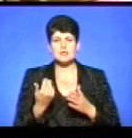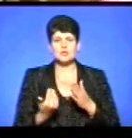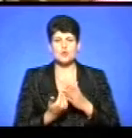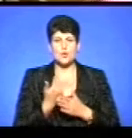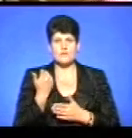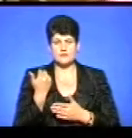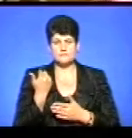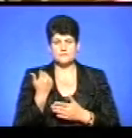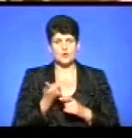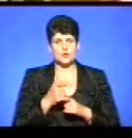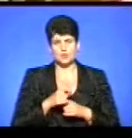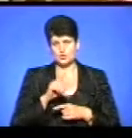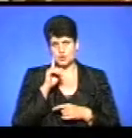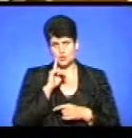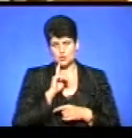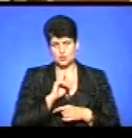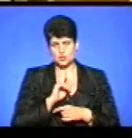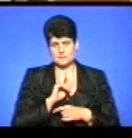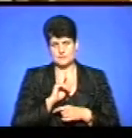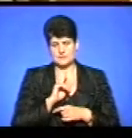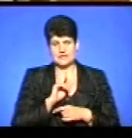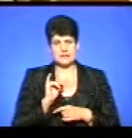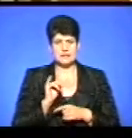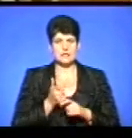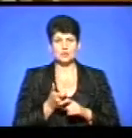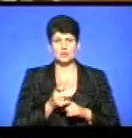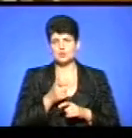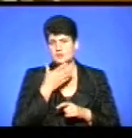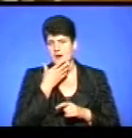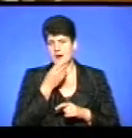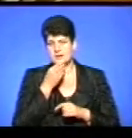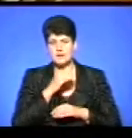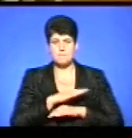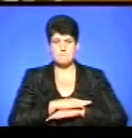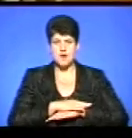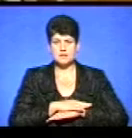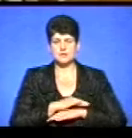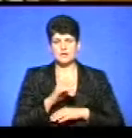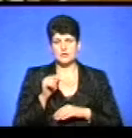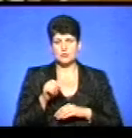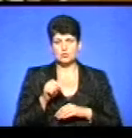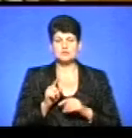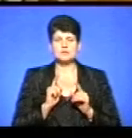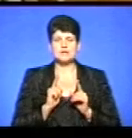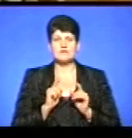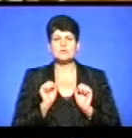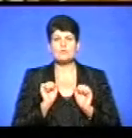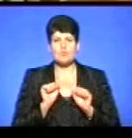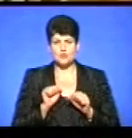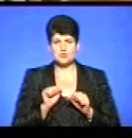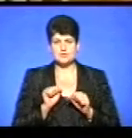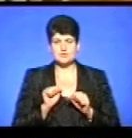Дуже зручно і дуже гарна парта. І тут навіть можна